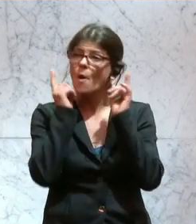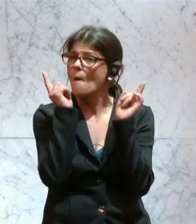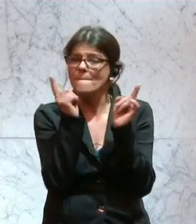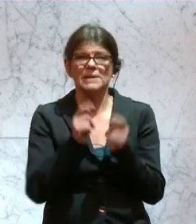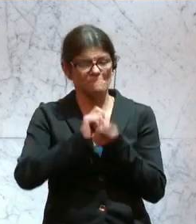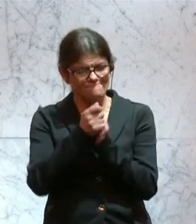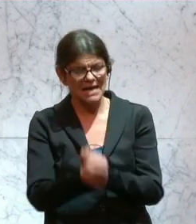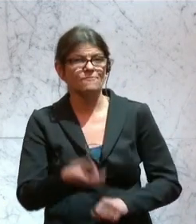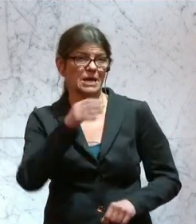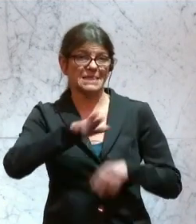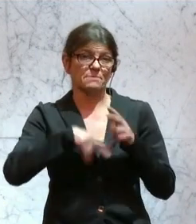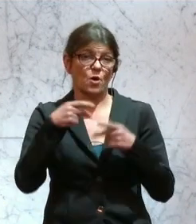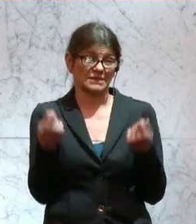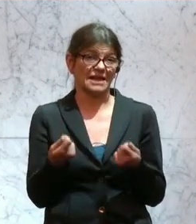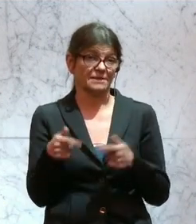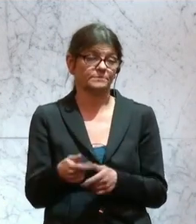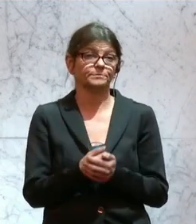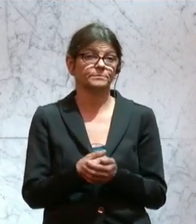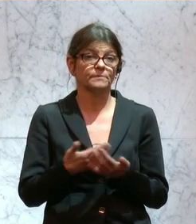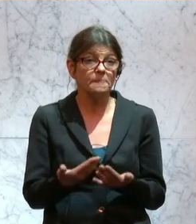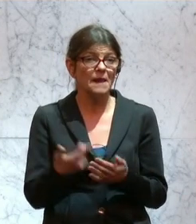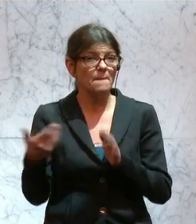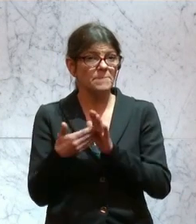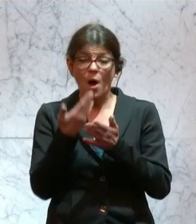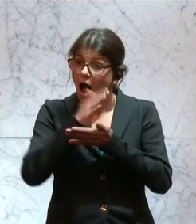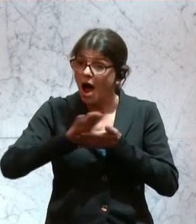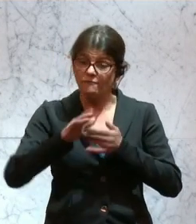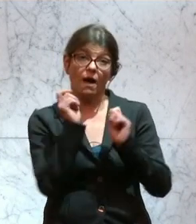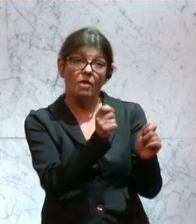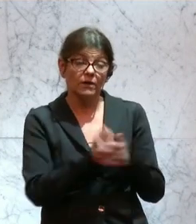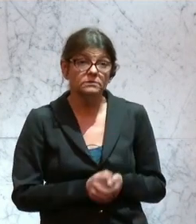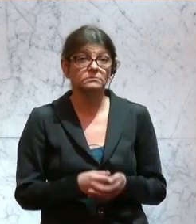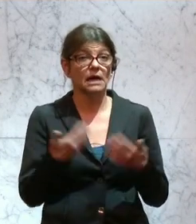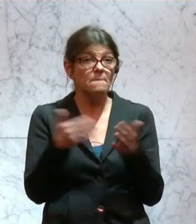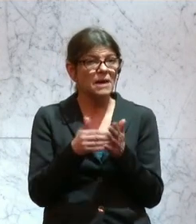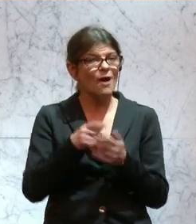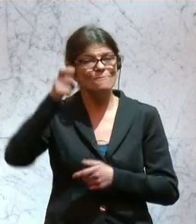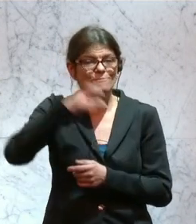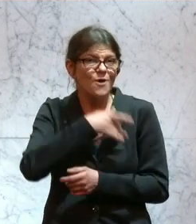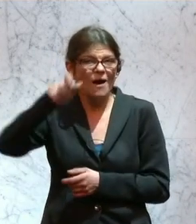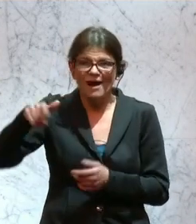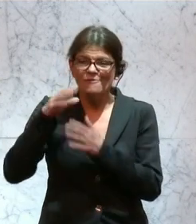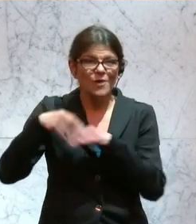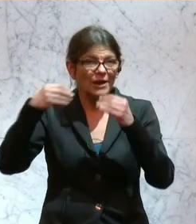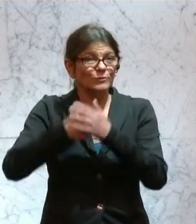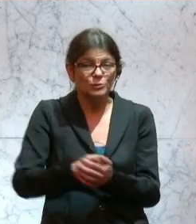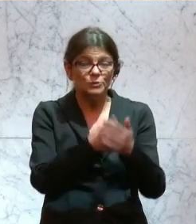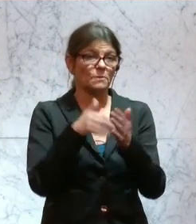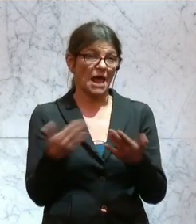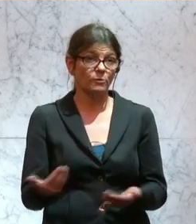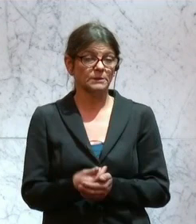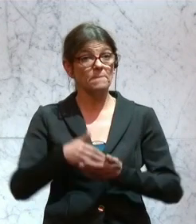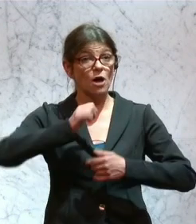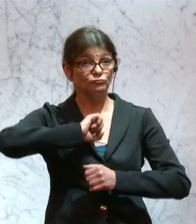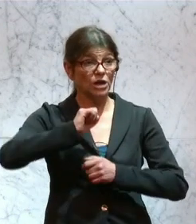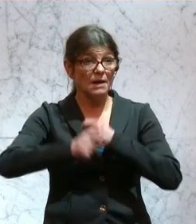Überarbeitung des Kinderbetreuungsgeldes. Es braucht einfache Antragstellung, es braucht bürgerfreundliche Unterstützung dabei, es braucht eine